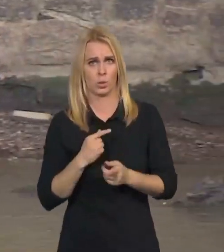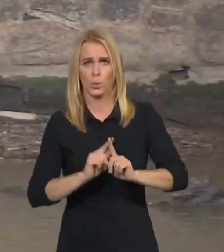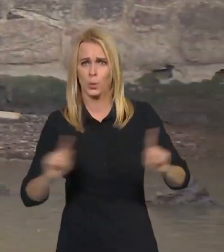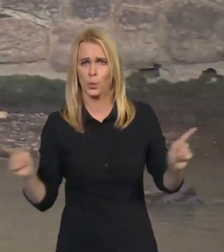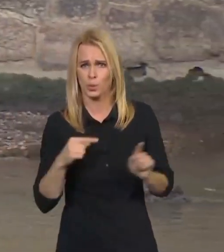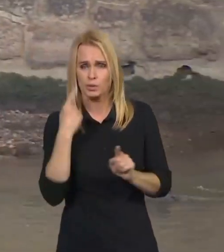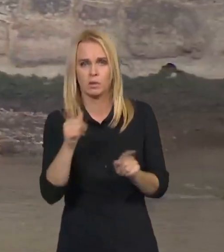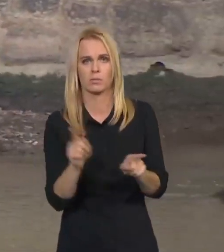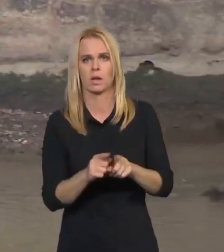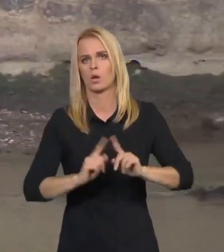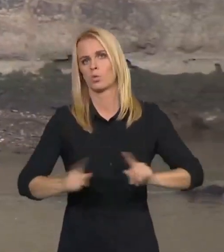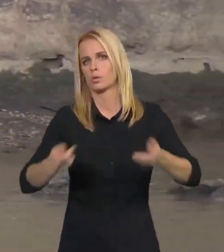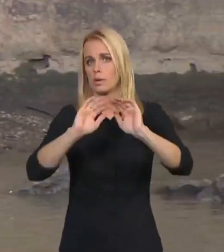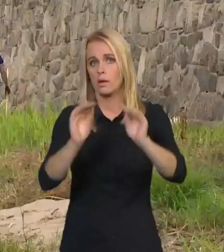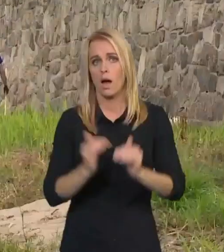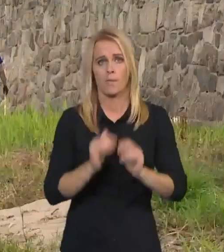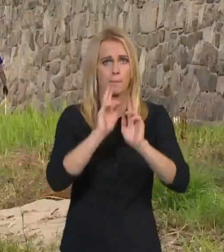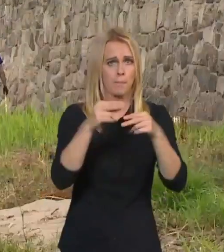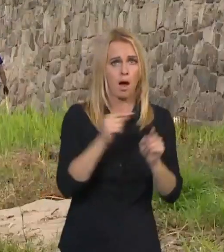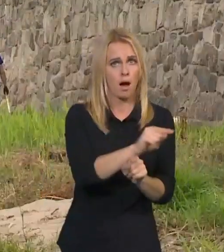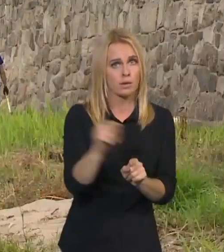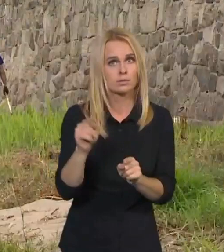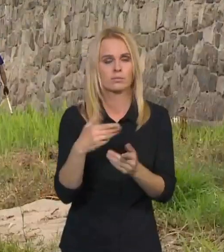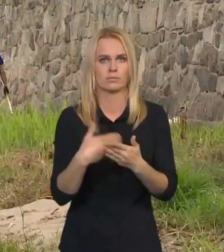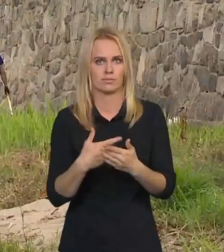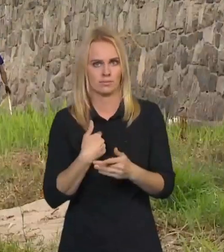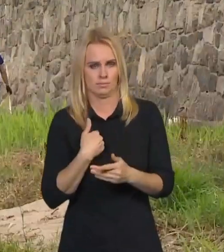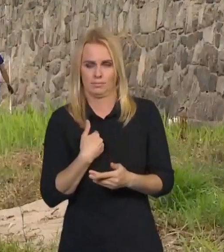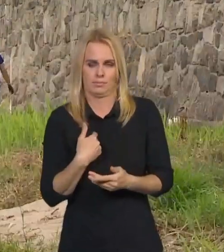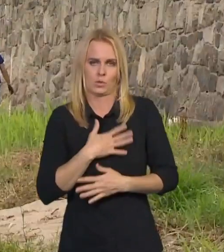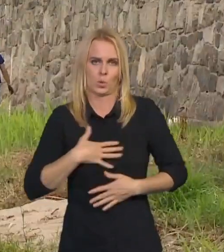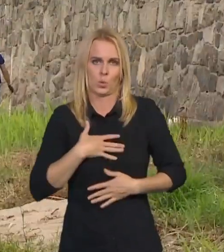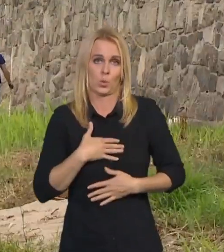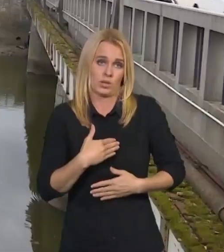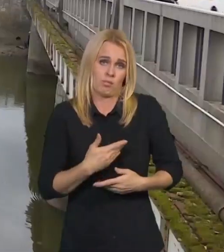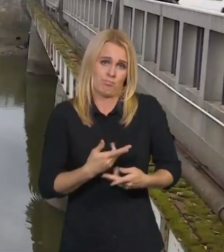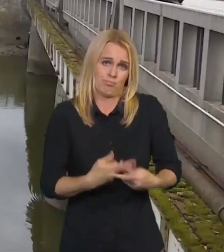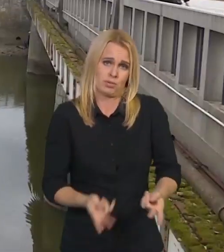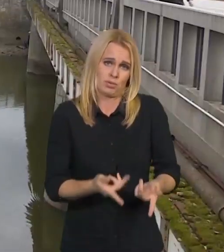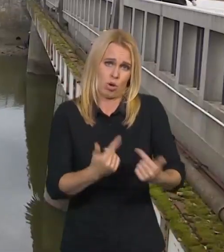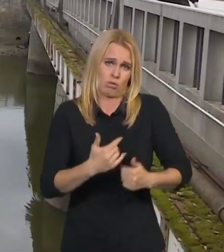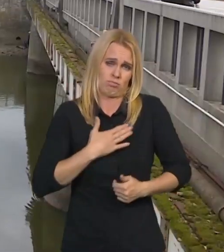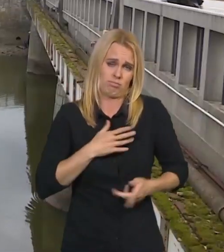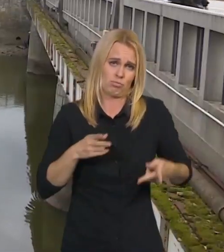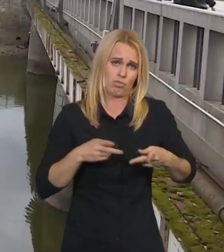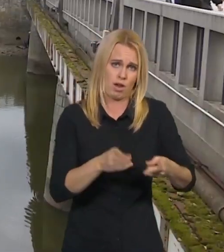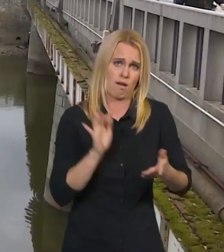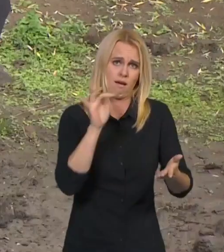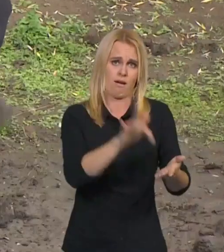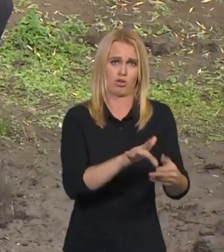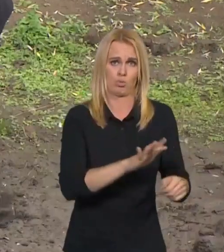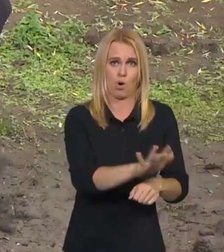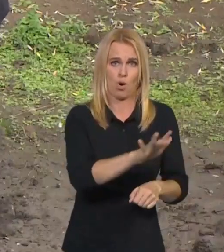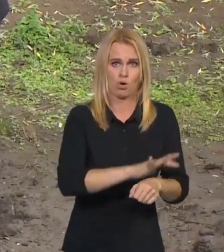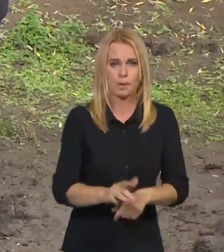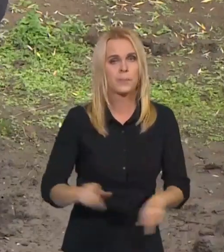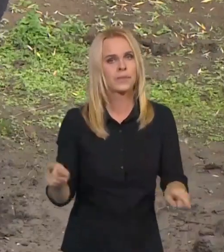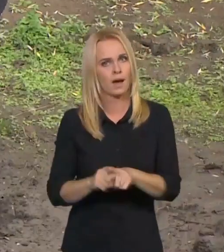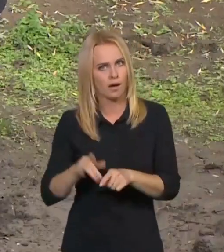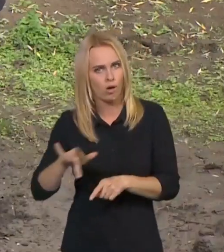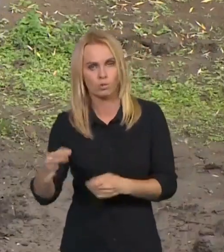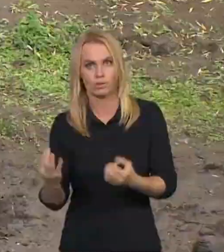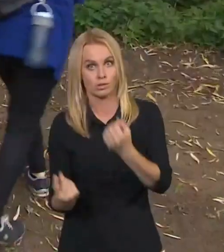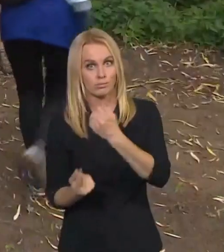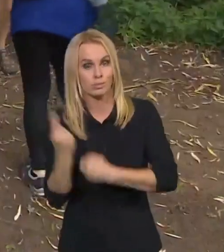petky a to je doplavené tady těma to řekama. Kromě běžných odpadků, ale občas na břehu leží i mnohem nezvyklejší věci.